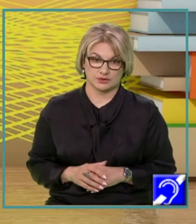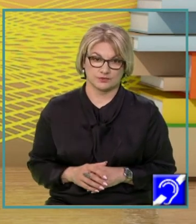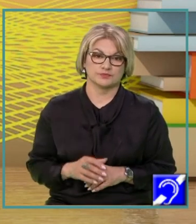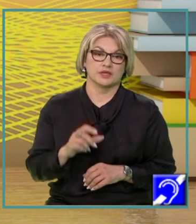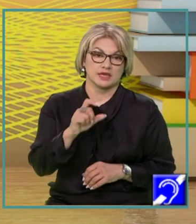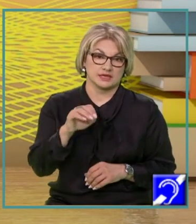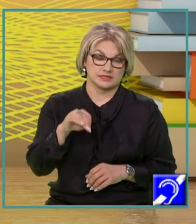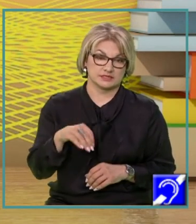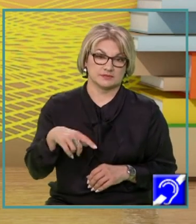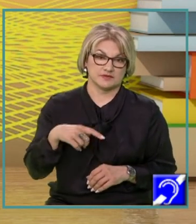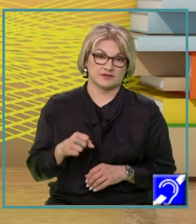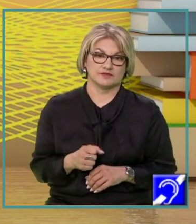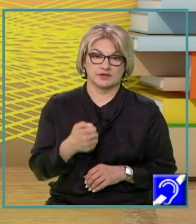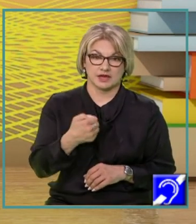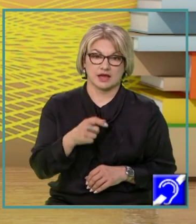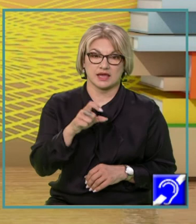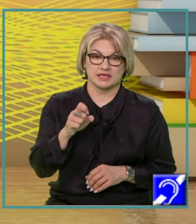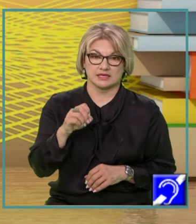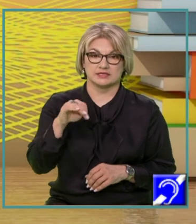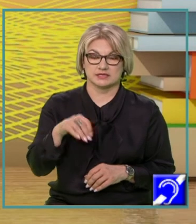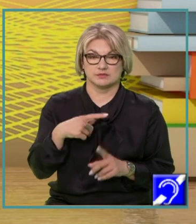X, M, va fi A, X, M, plus B,